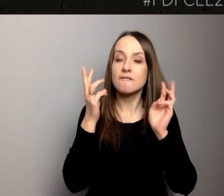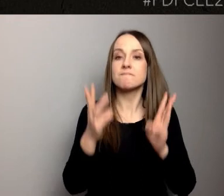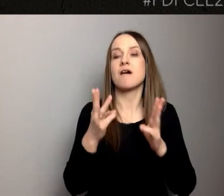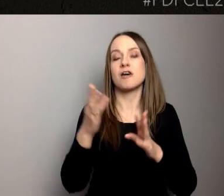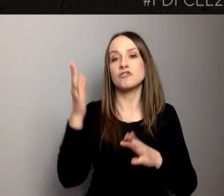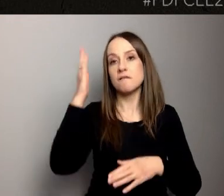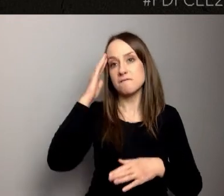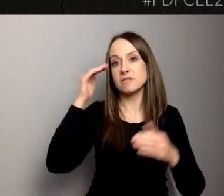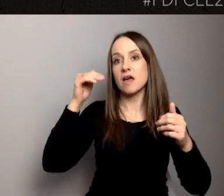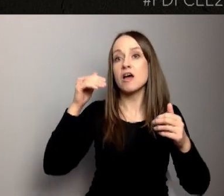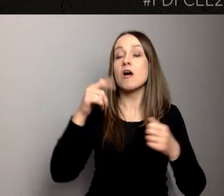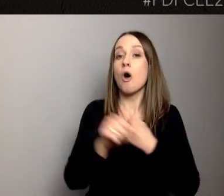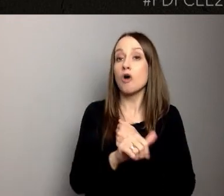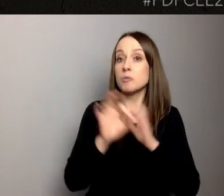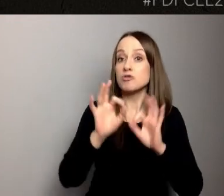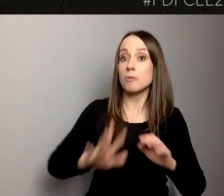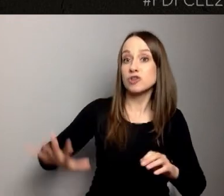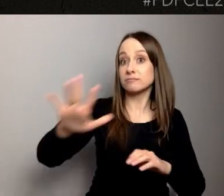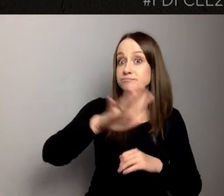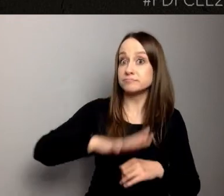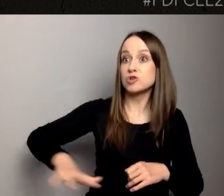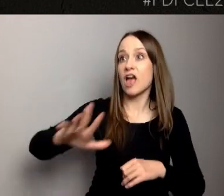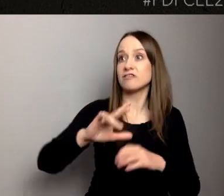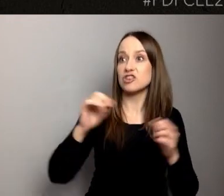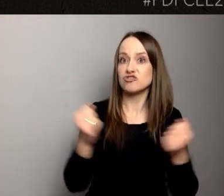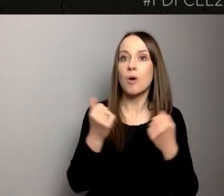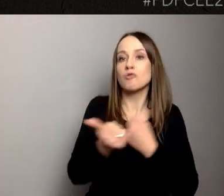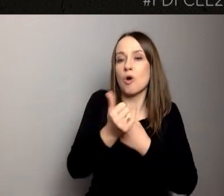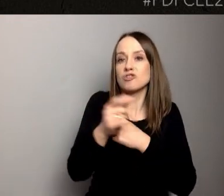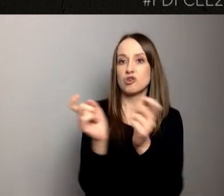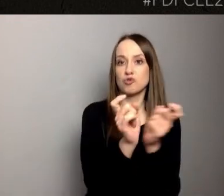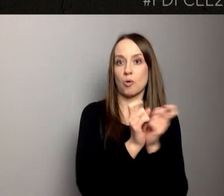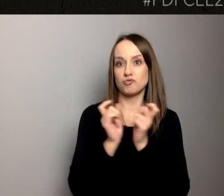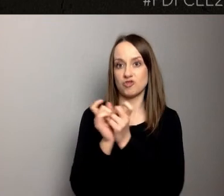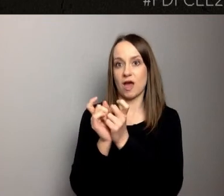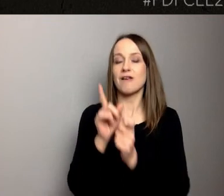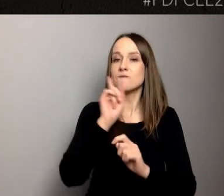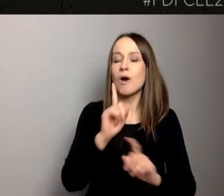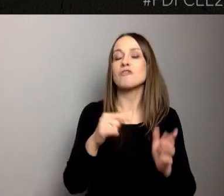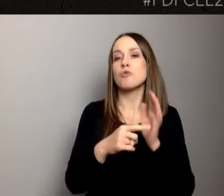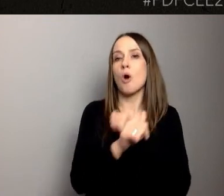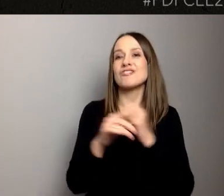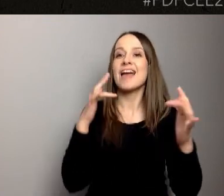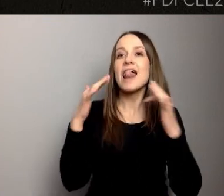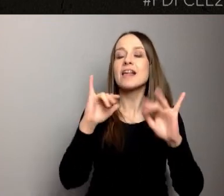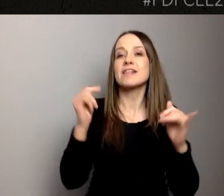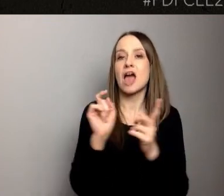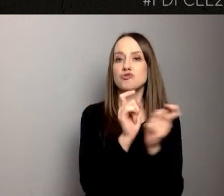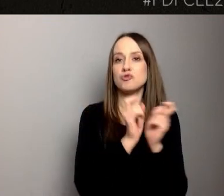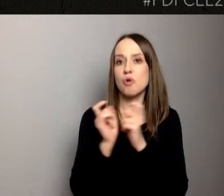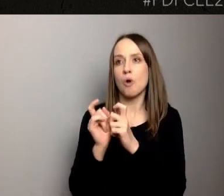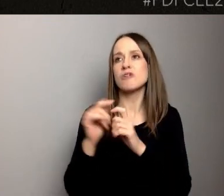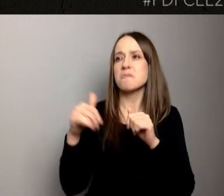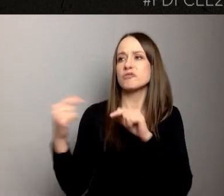działać w swojej przestrzeni, to są dane sąsiedzkie, czyli właśnie utrzymują dobre relacje z sąsiadami, możemy prowadzić z nimi rozmowy i zdobywać